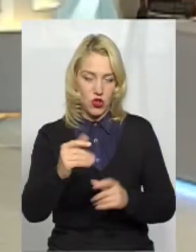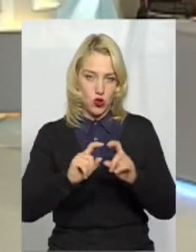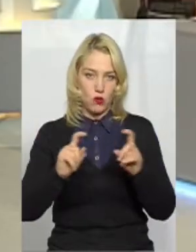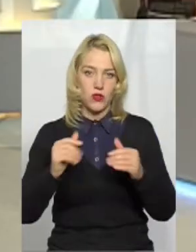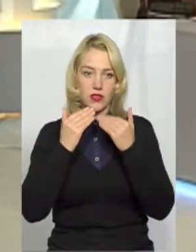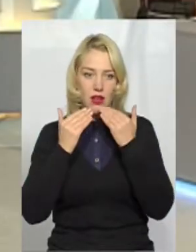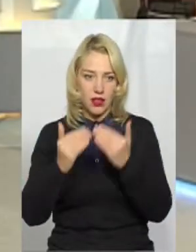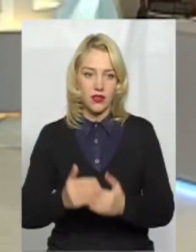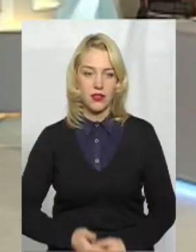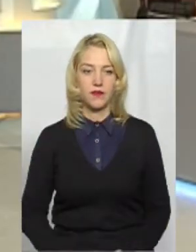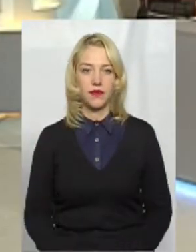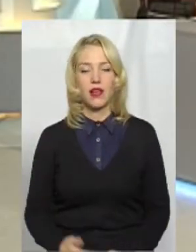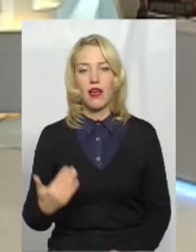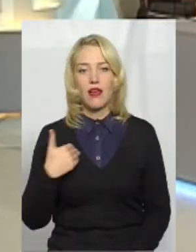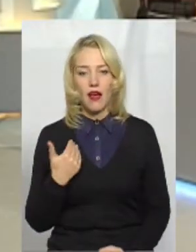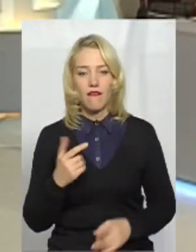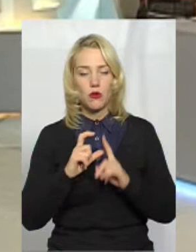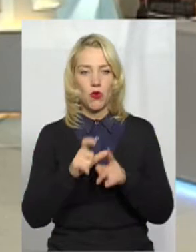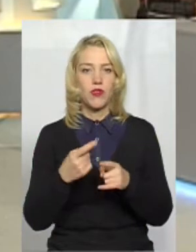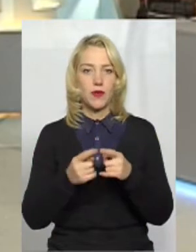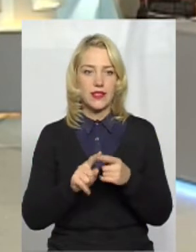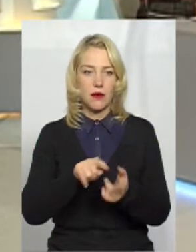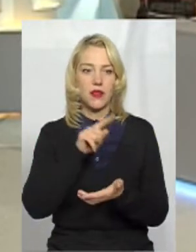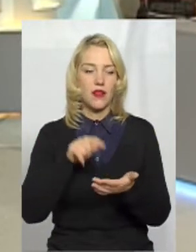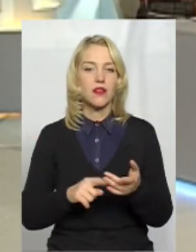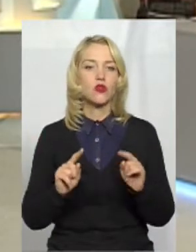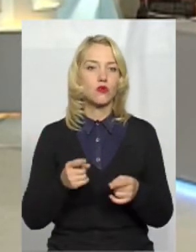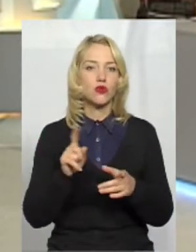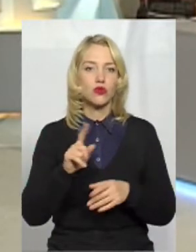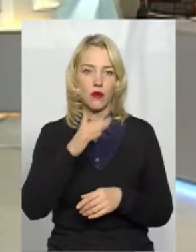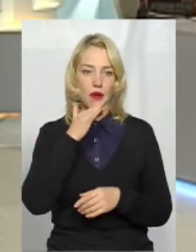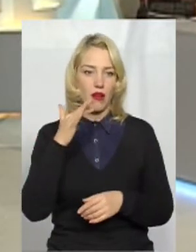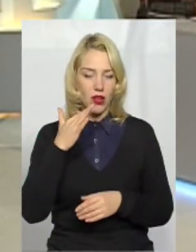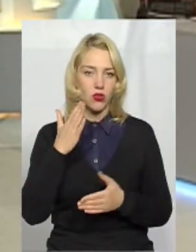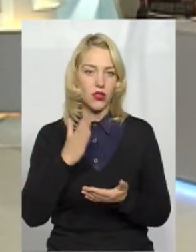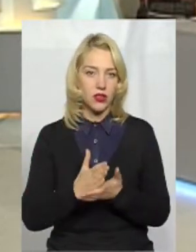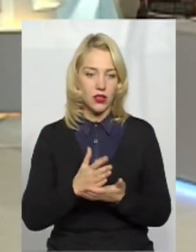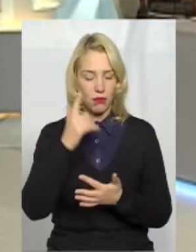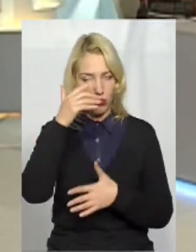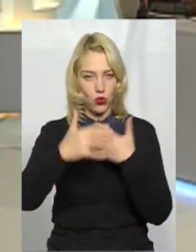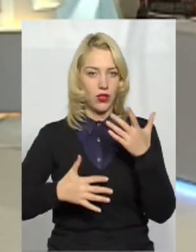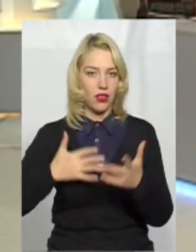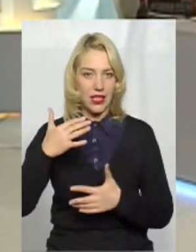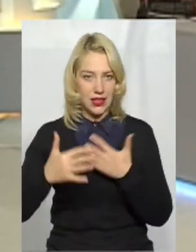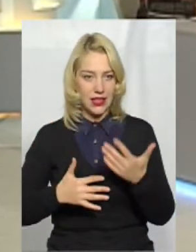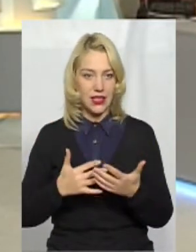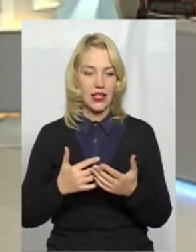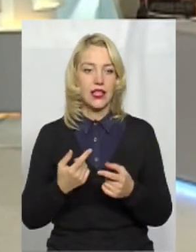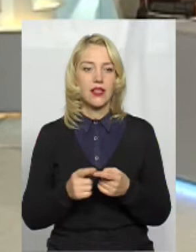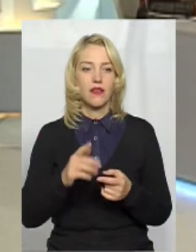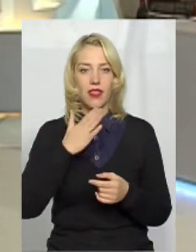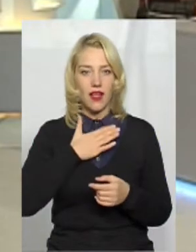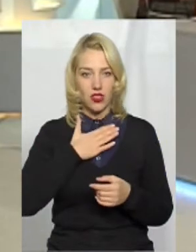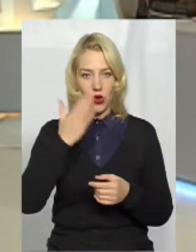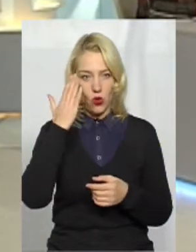Так, я відповім на це питання, тому що багато теж є плотанини, скоріше в